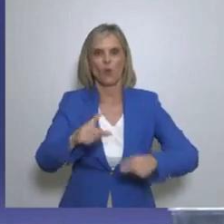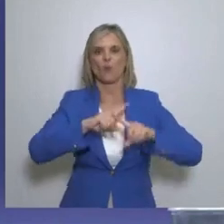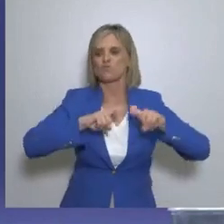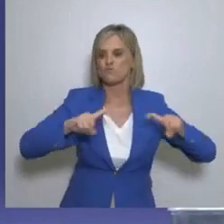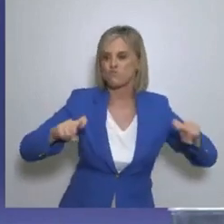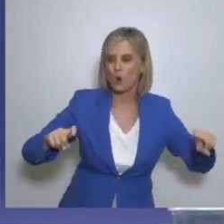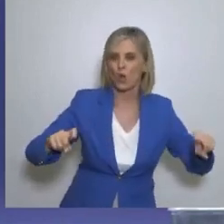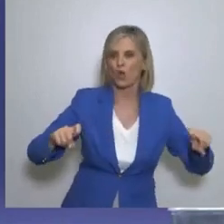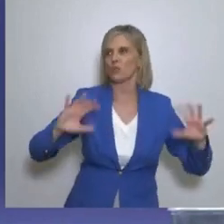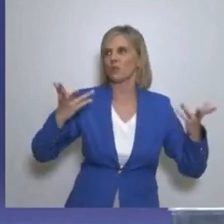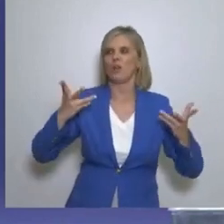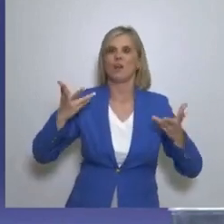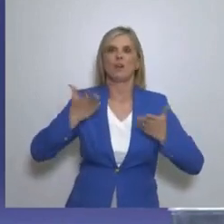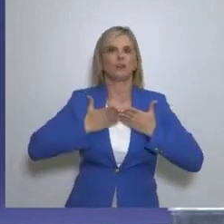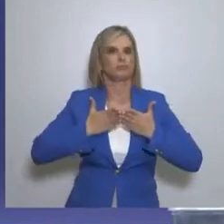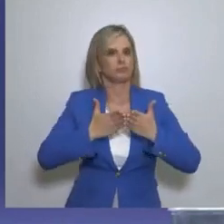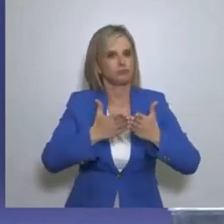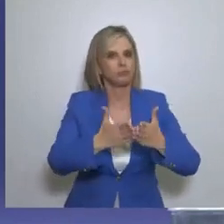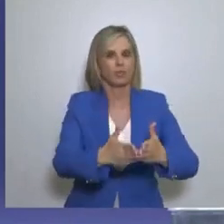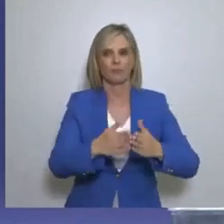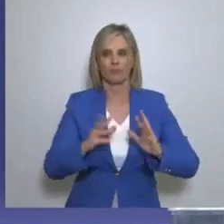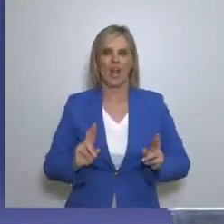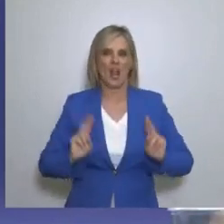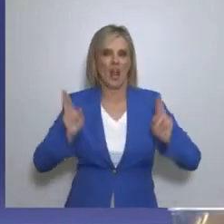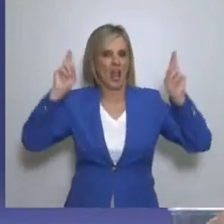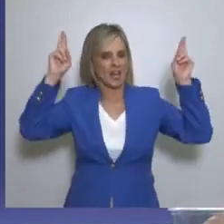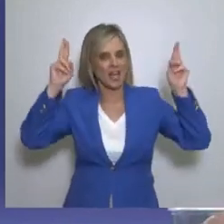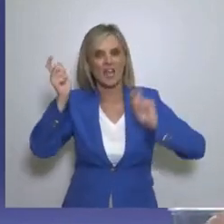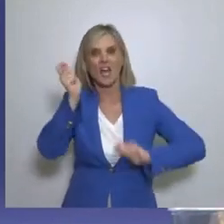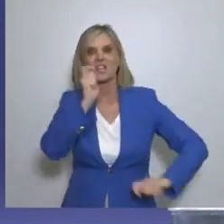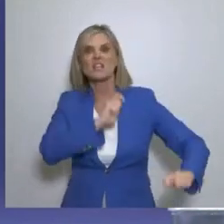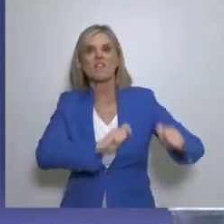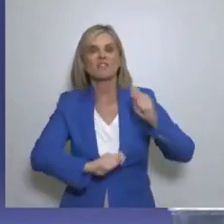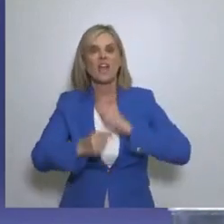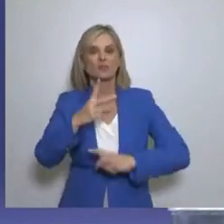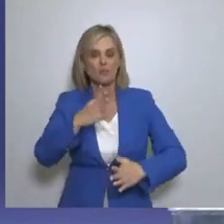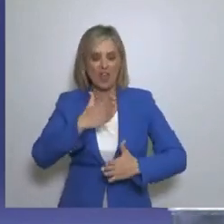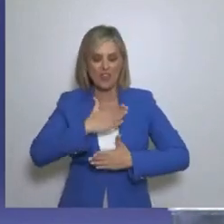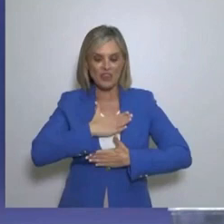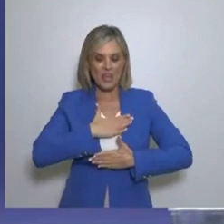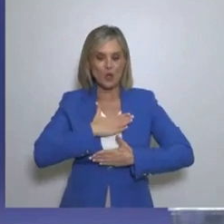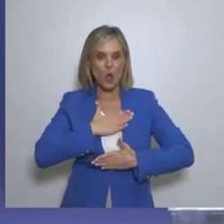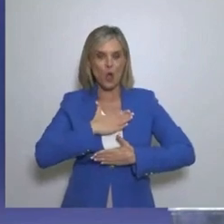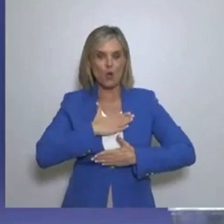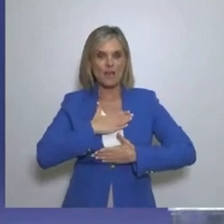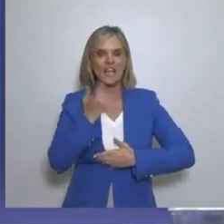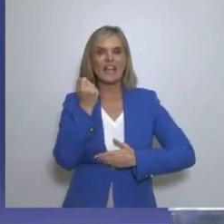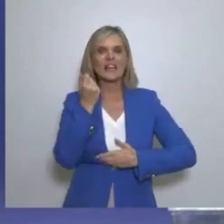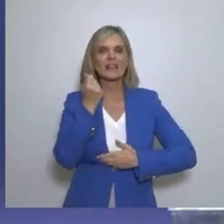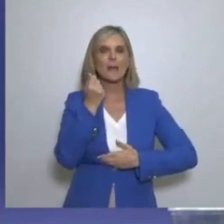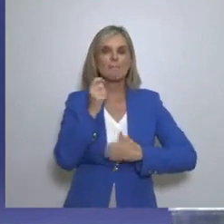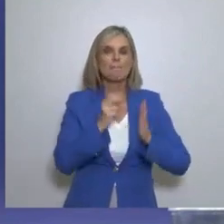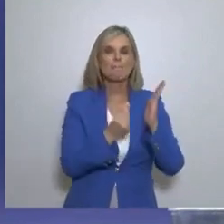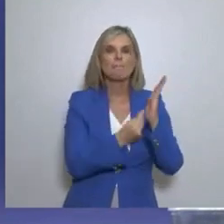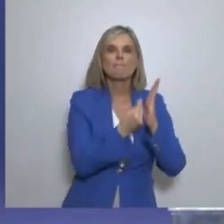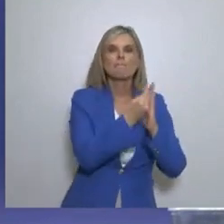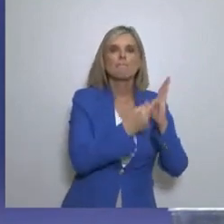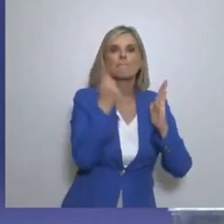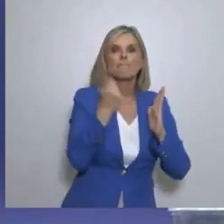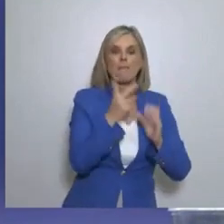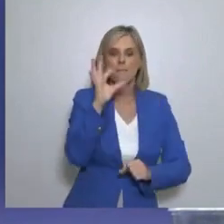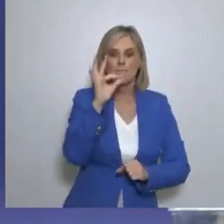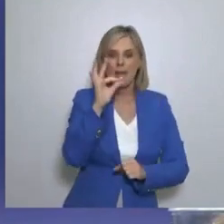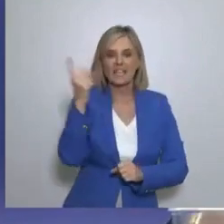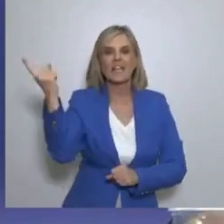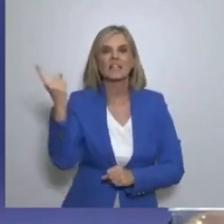Με αποτέλεσμα να μπορεί να Δημιουργήσει δικό της τιμάριθμο Ώστε να δημιουργηθεί το 50% Ο μισθός να είναι